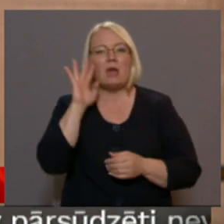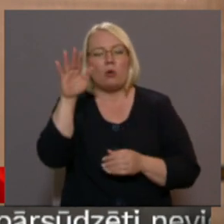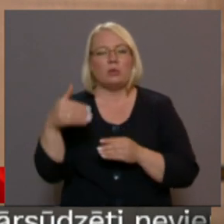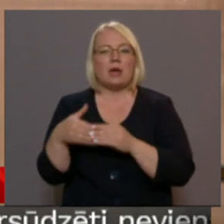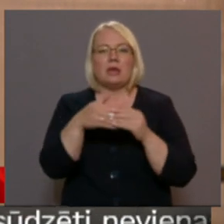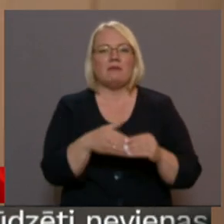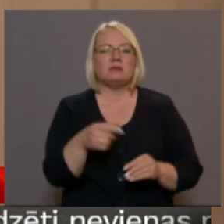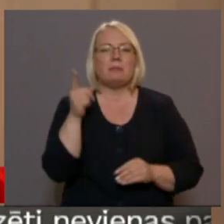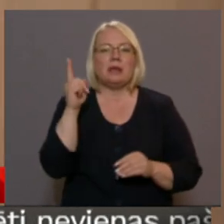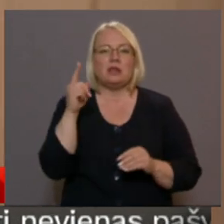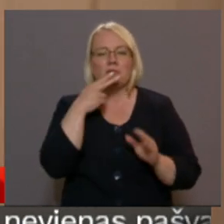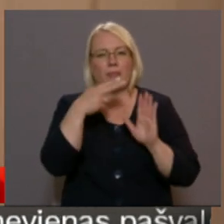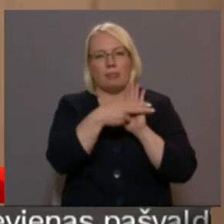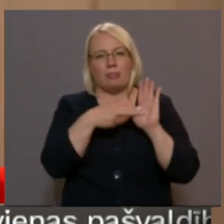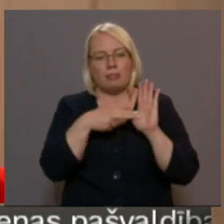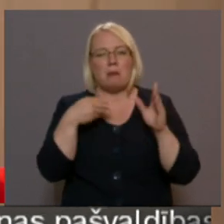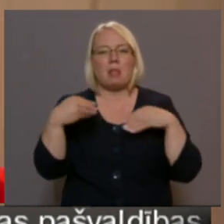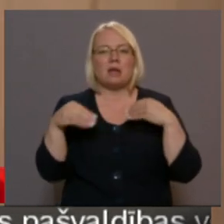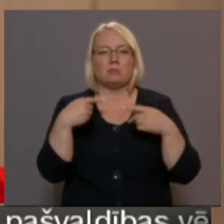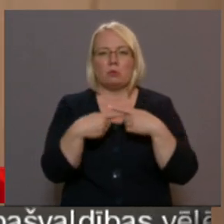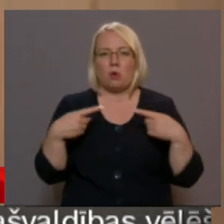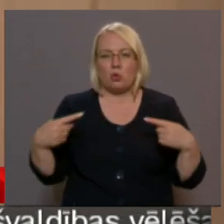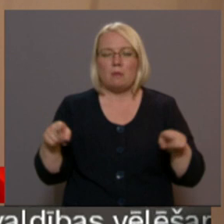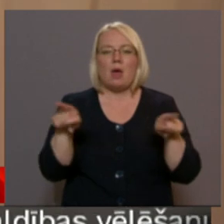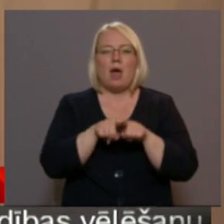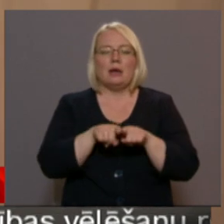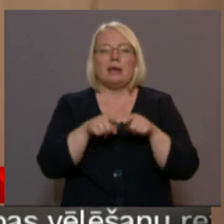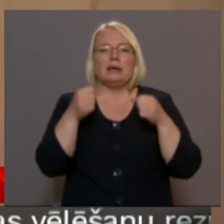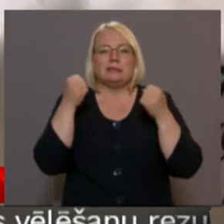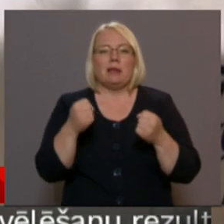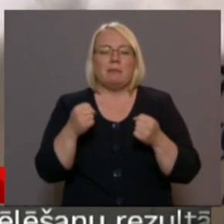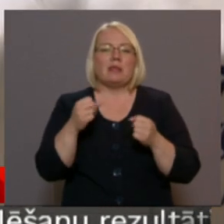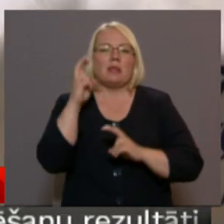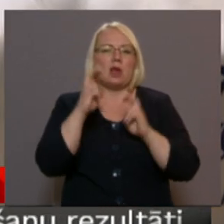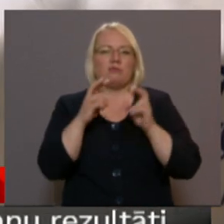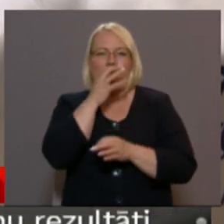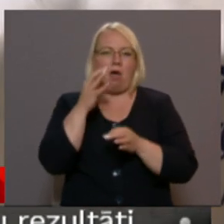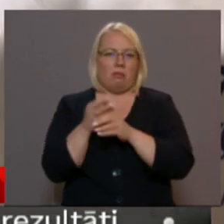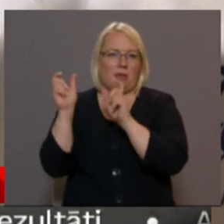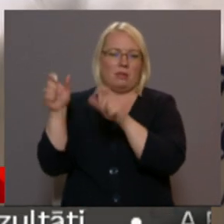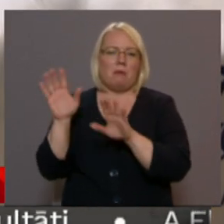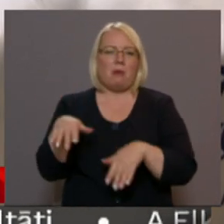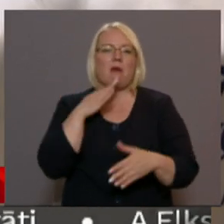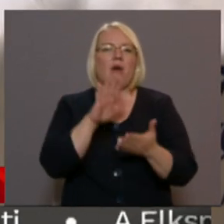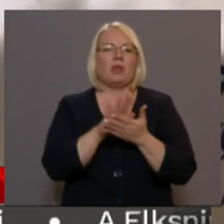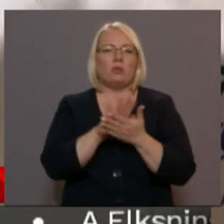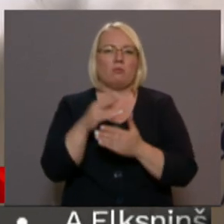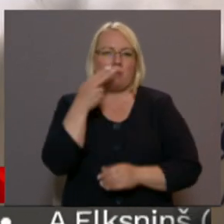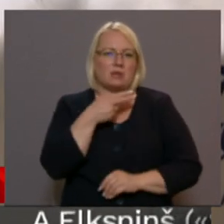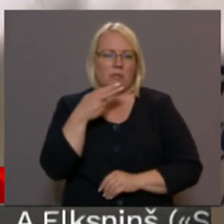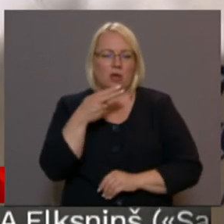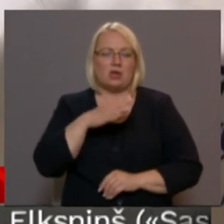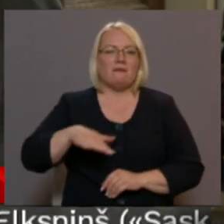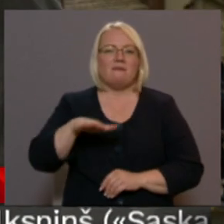brīdinošu marķēju un plāstmasa saturošiem produktiem, kā arī stīprināt ražotāju atbildību par atkritumu apsaimniekošanu. Vīdes